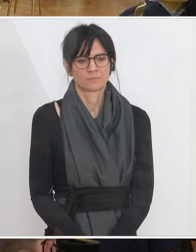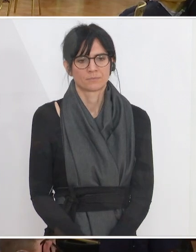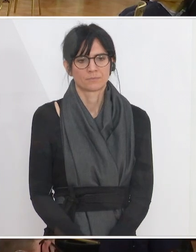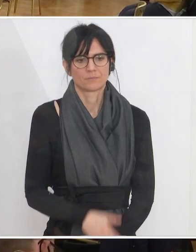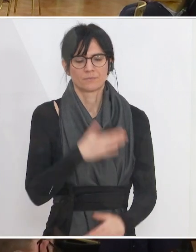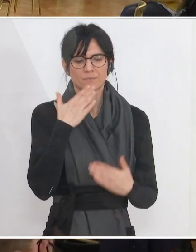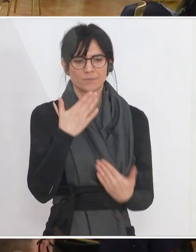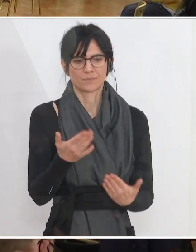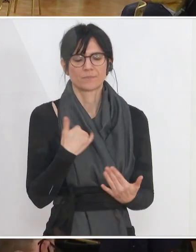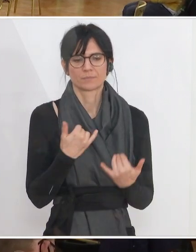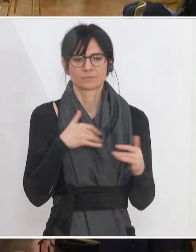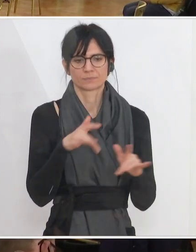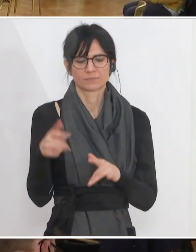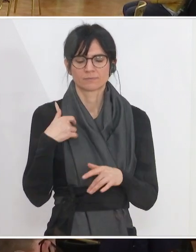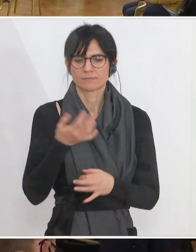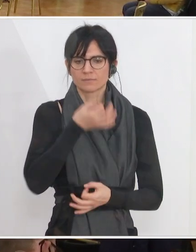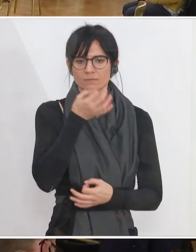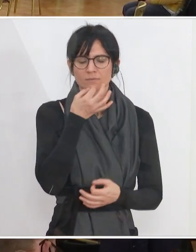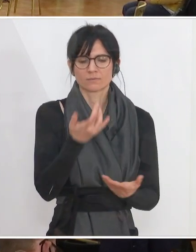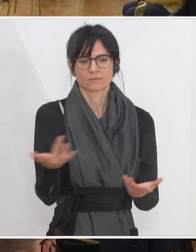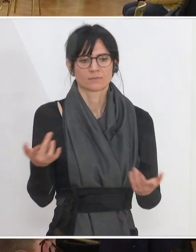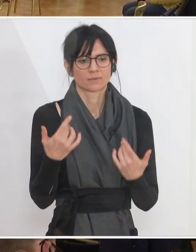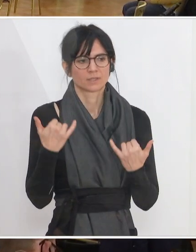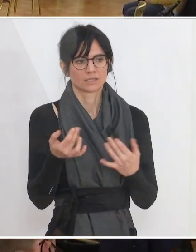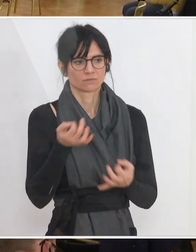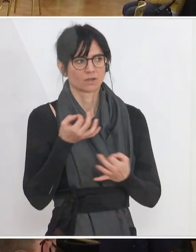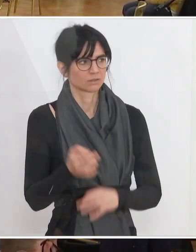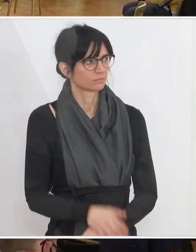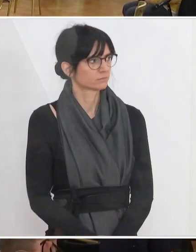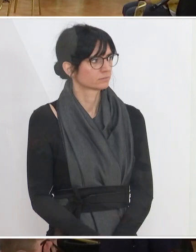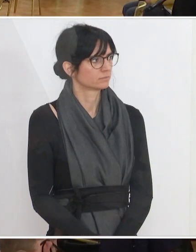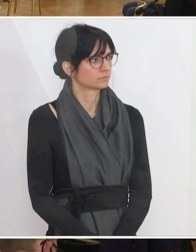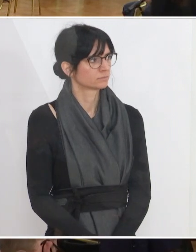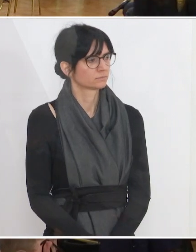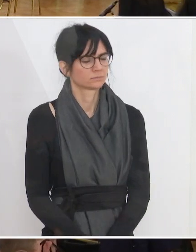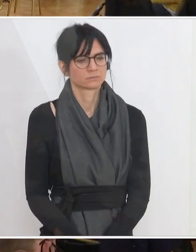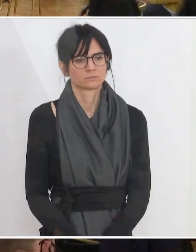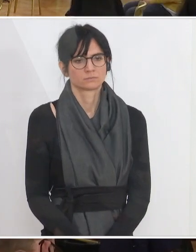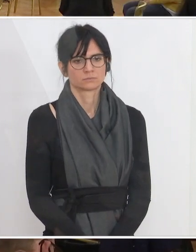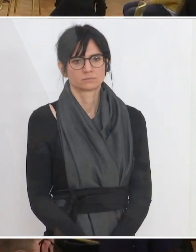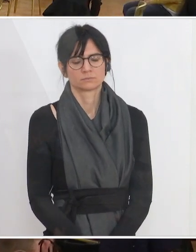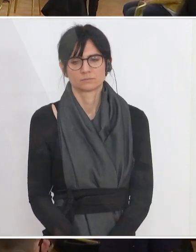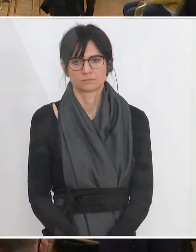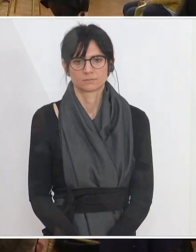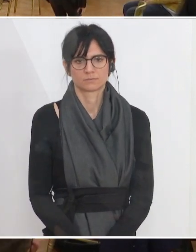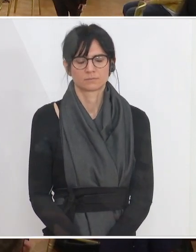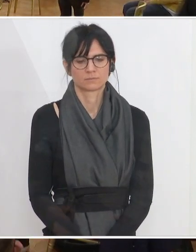Vielen Dank für Ihre Worte und Erkenntnisse. Ich darf nur um Ihre Fragen bitten. Bitte hier gleich, ATV.